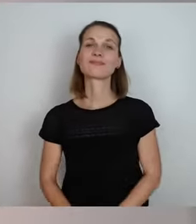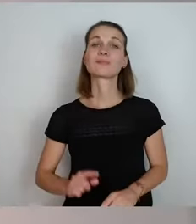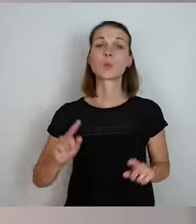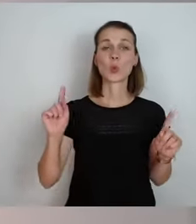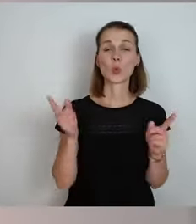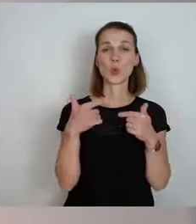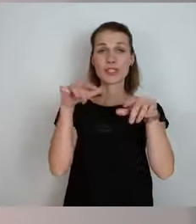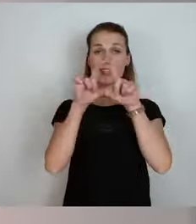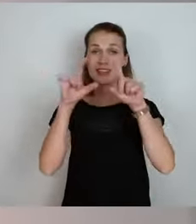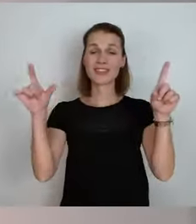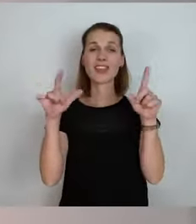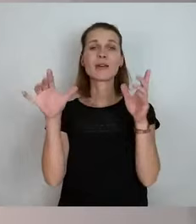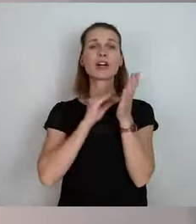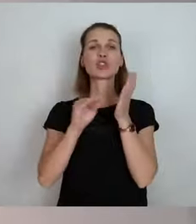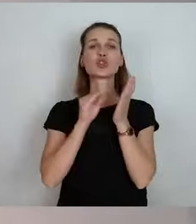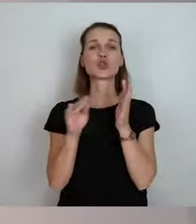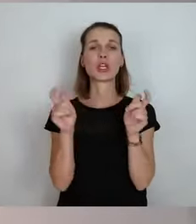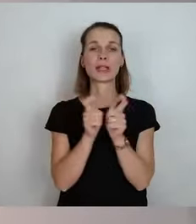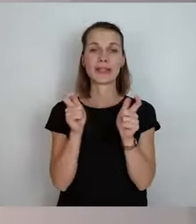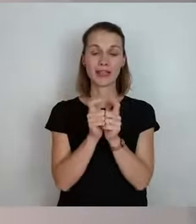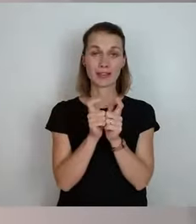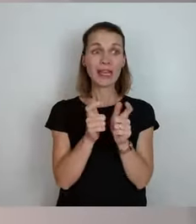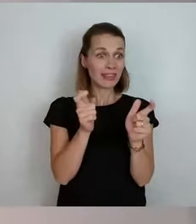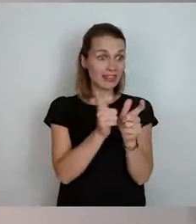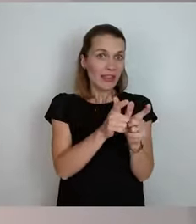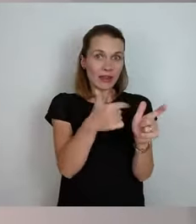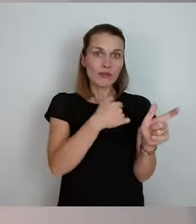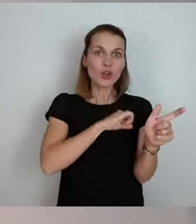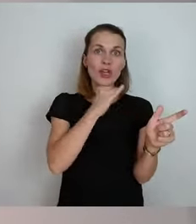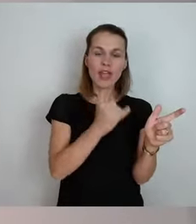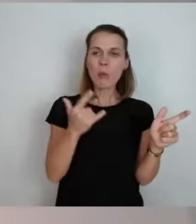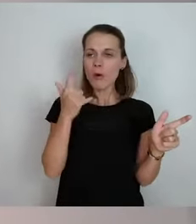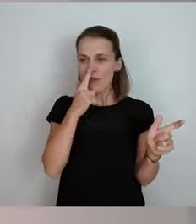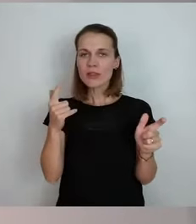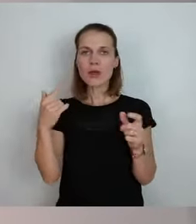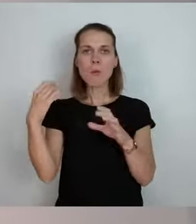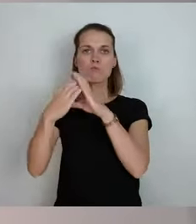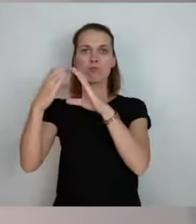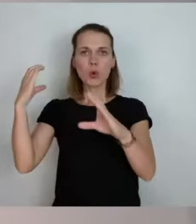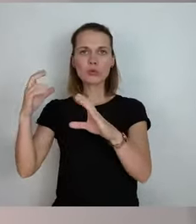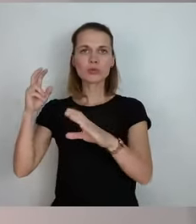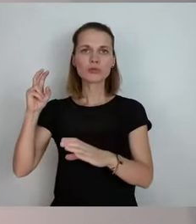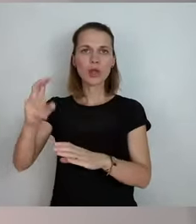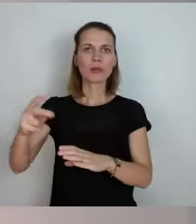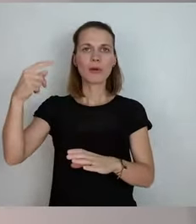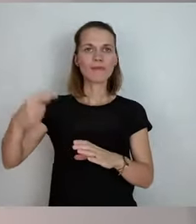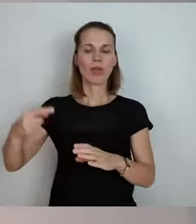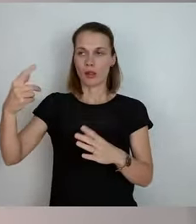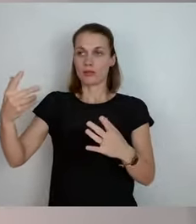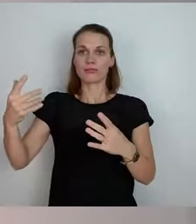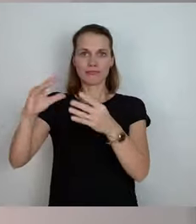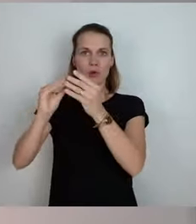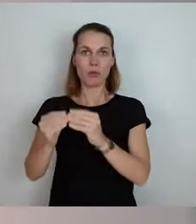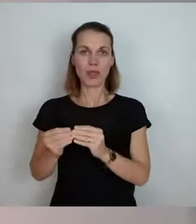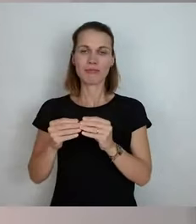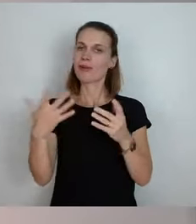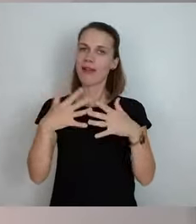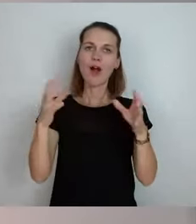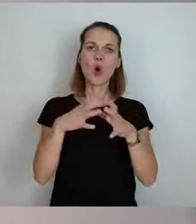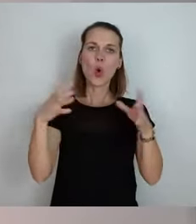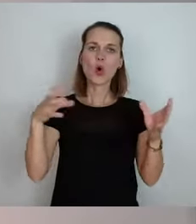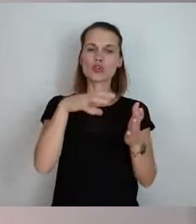wenn das Verkehrsmittel nicht da ist, nützt das ganze Ticket nichts. Wir haben also die Großstädte, wo das immer funktioniert, sogar nachts,